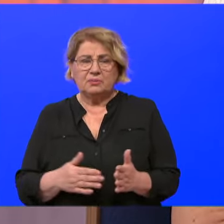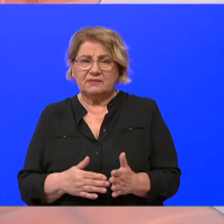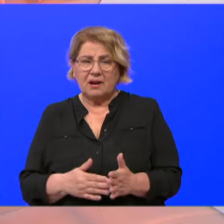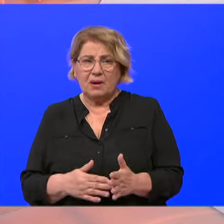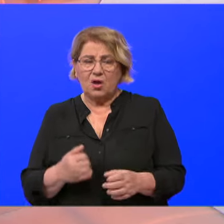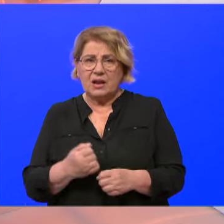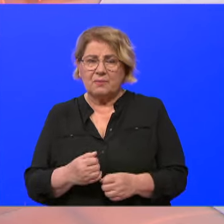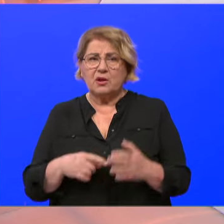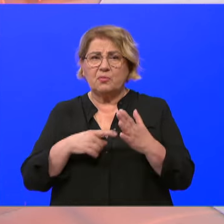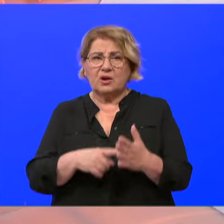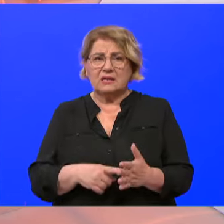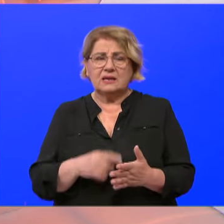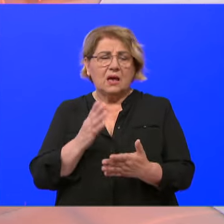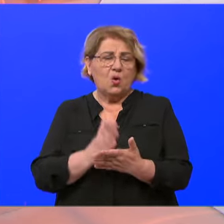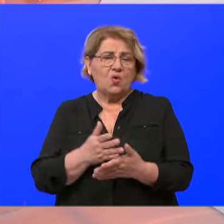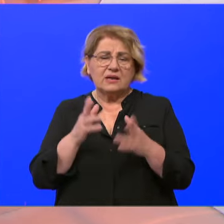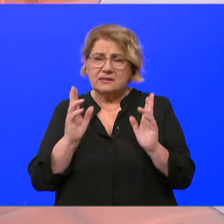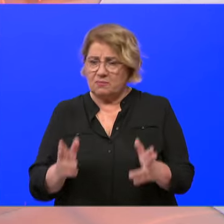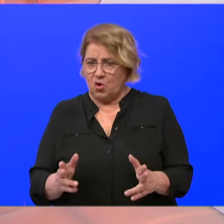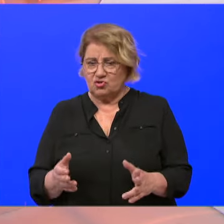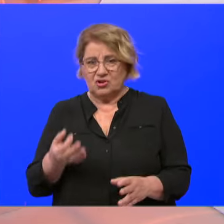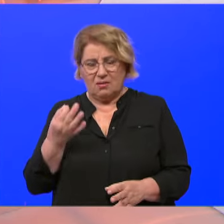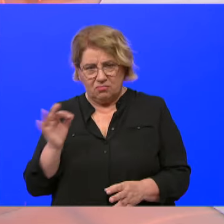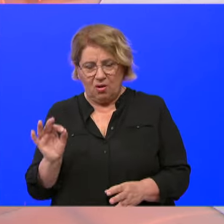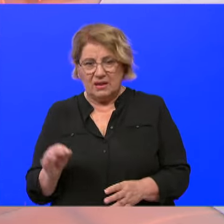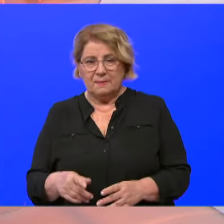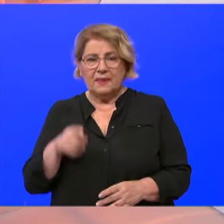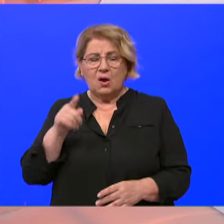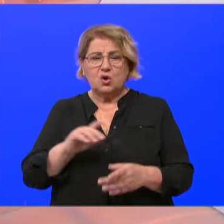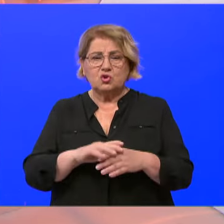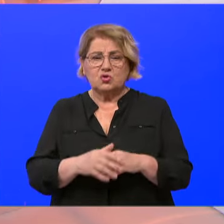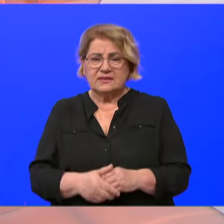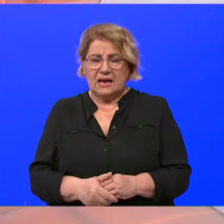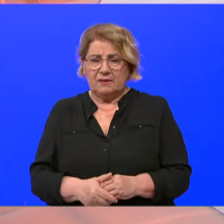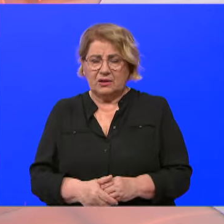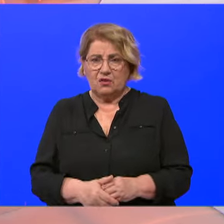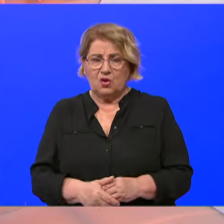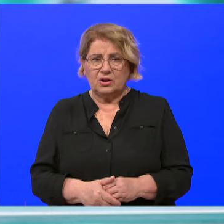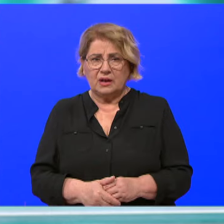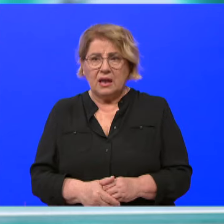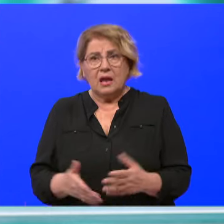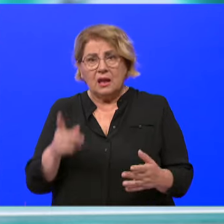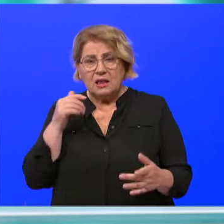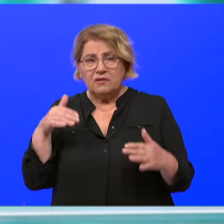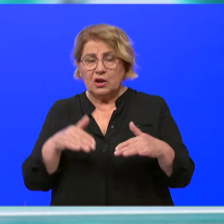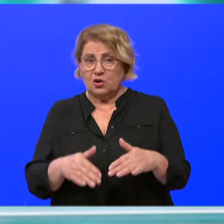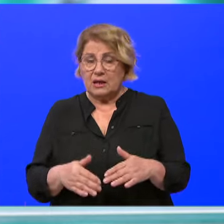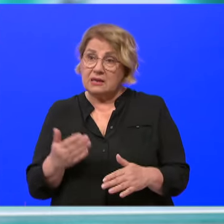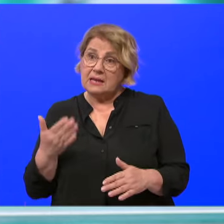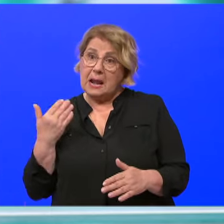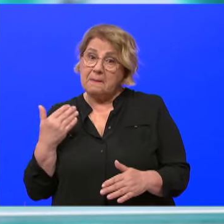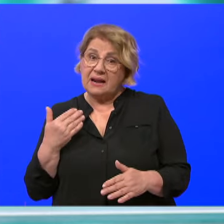istaknuti? Uvijek se može unaprijediti. Mi smo zadovoljni odazivom ljudi na preventivne